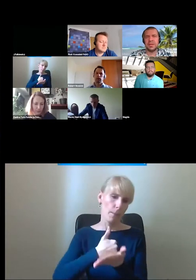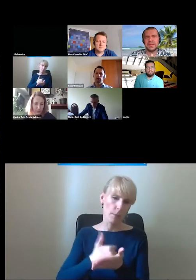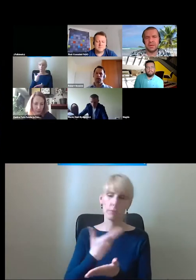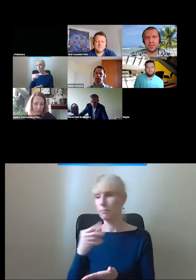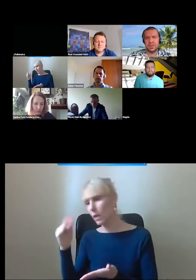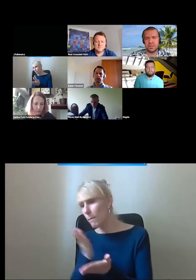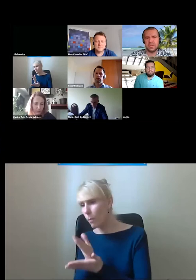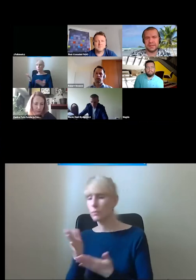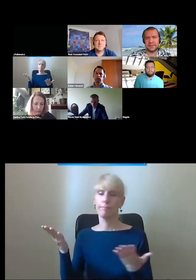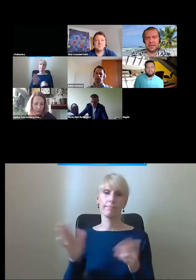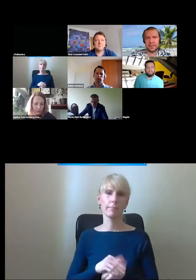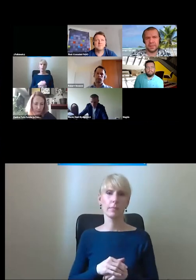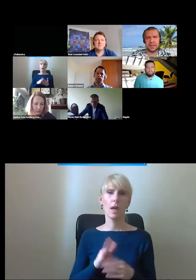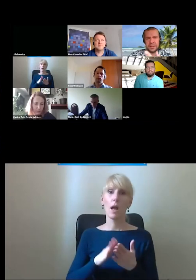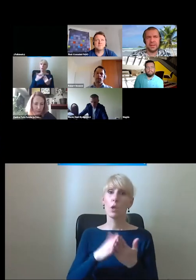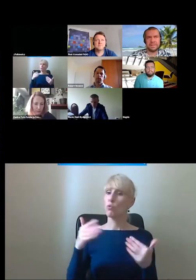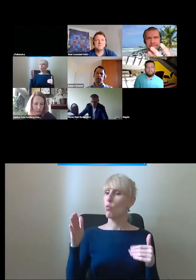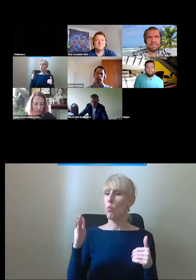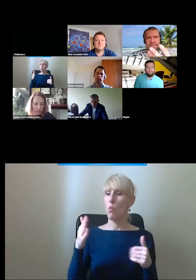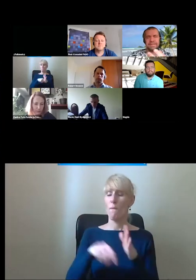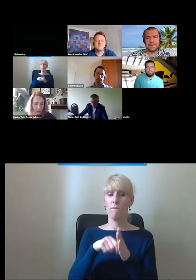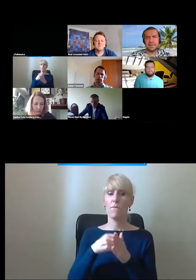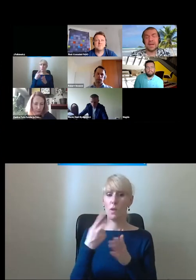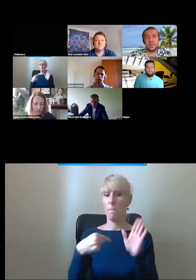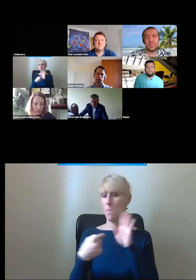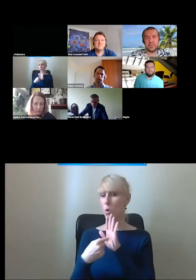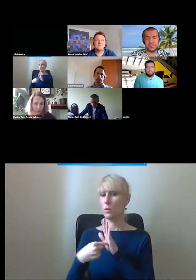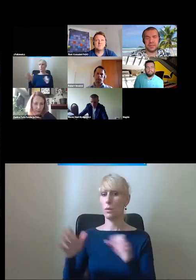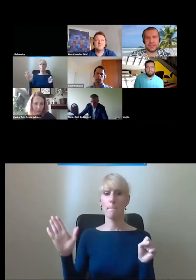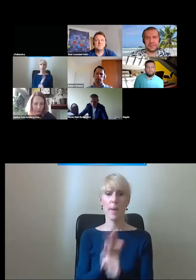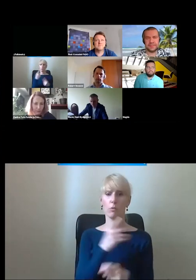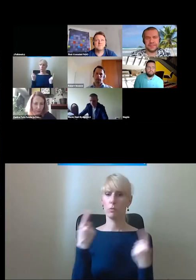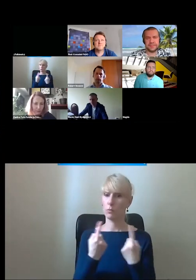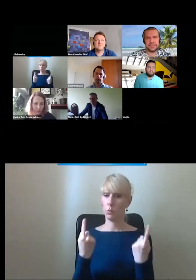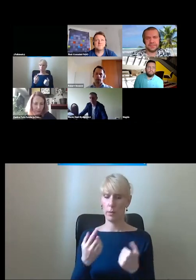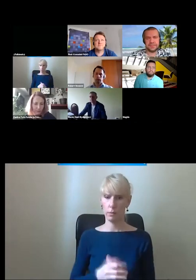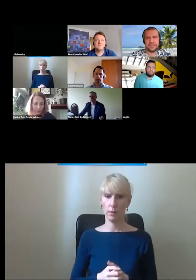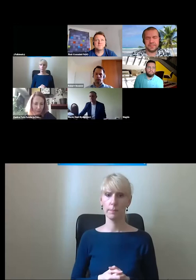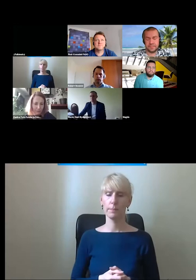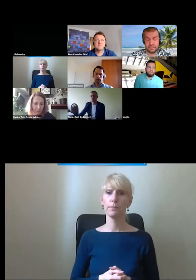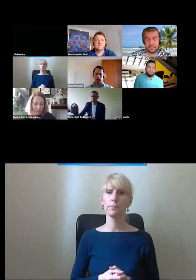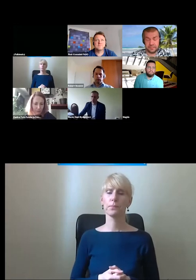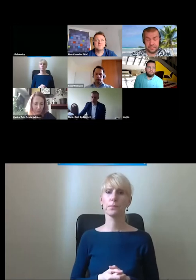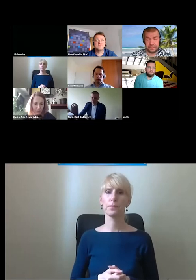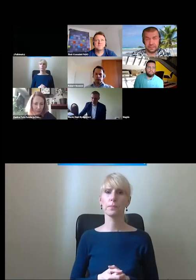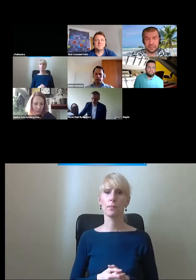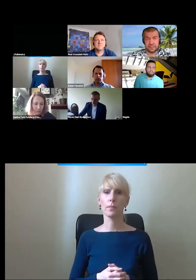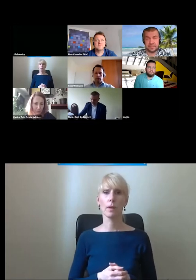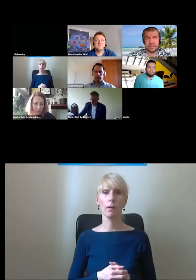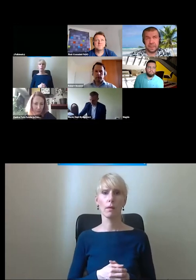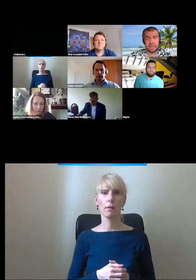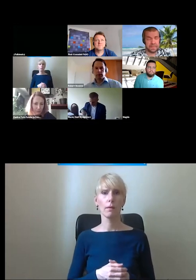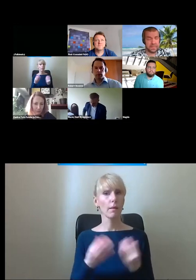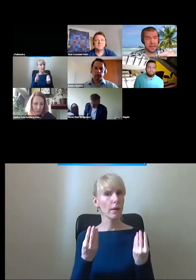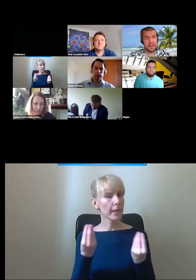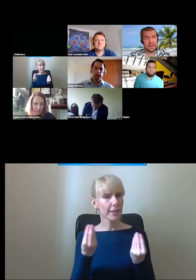pokazuje całość sytuacji, tak, jakby, no całość po prostu, tak. Ja jeszcze dodam taką jedną anegdotkę, którą